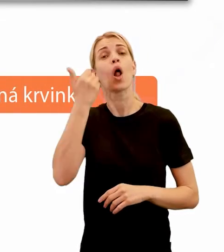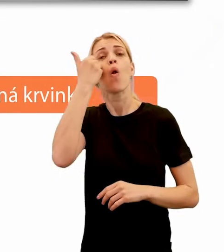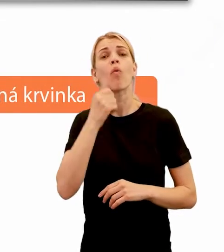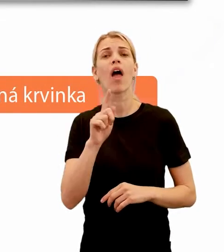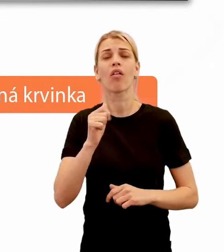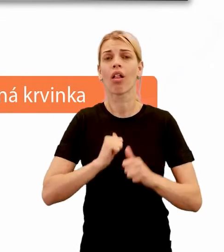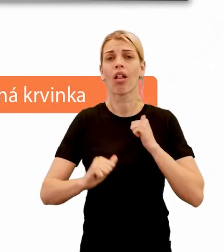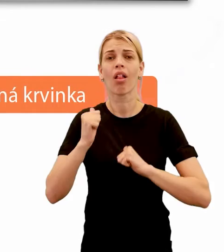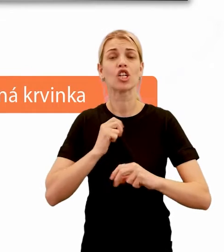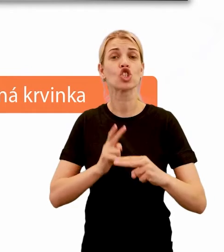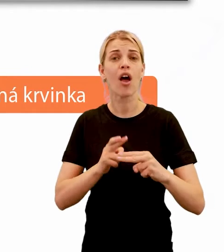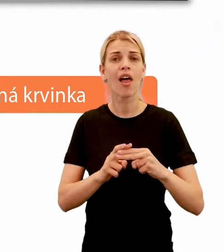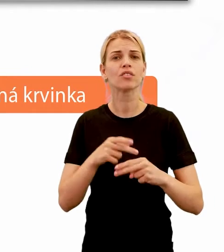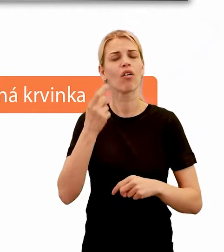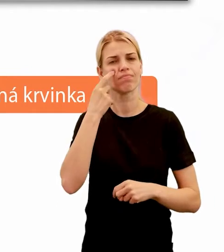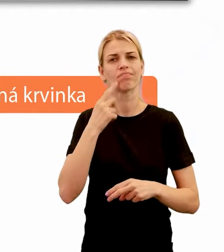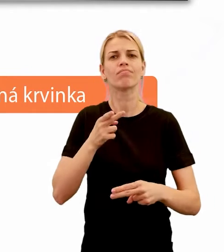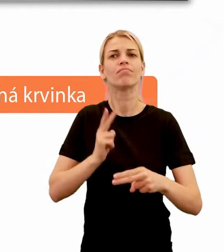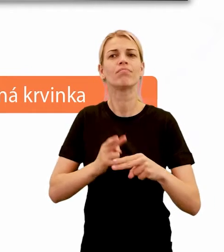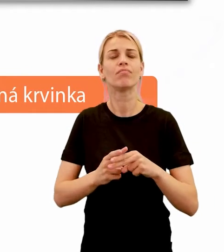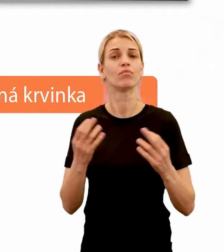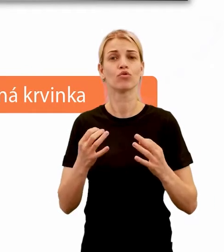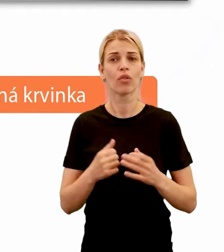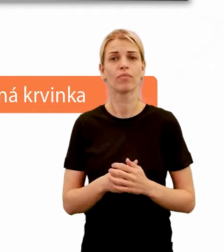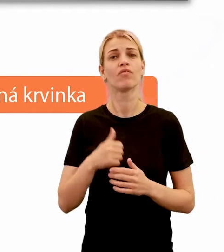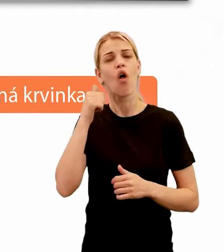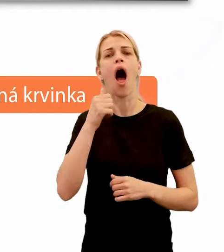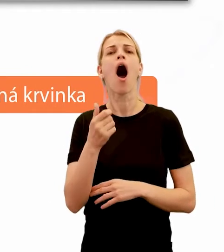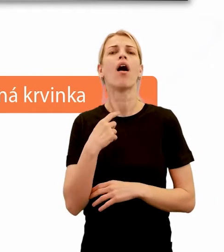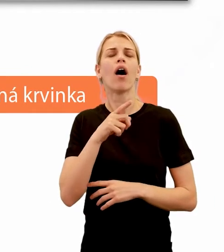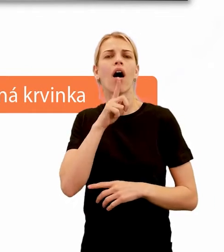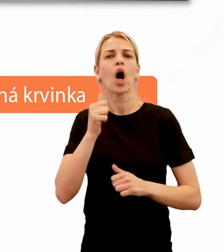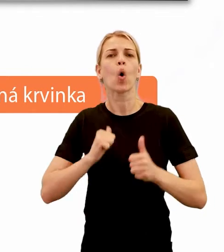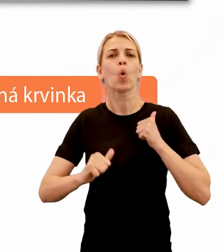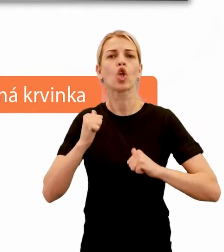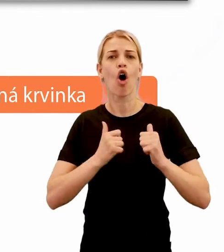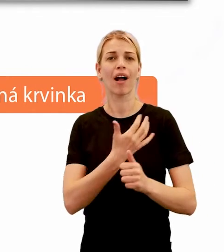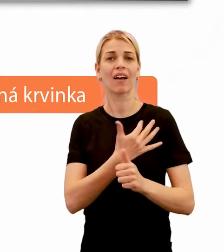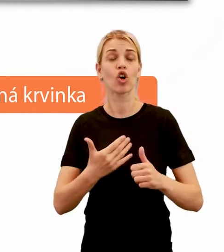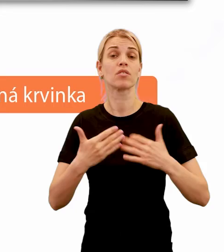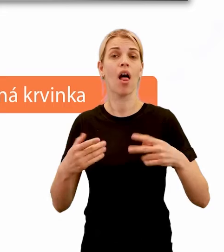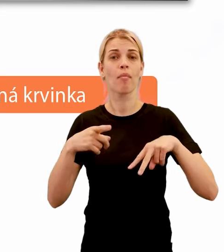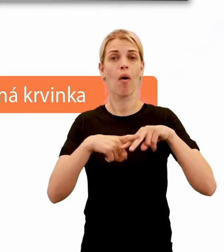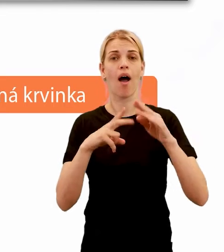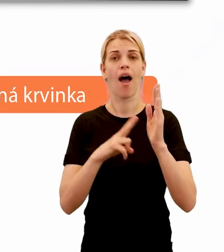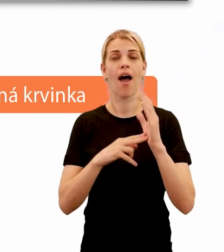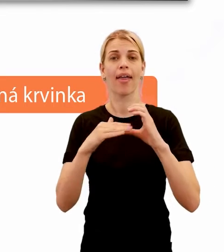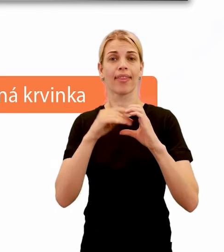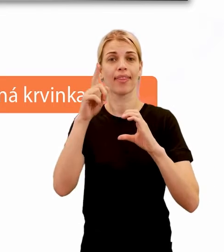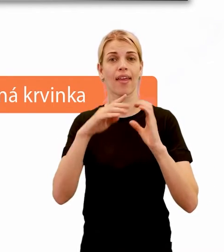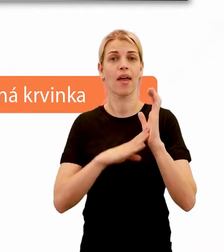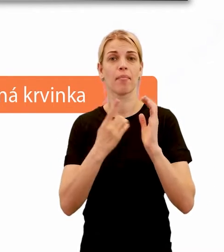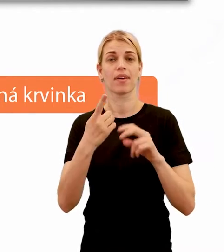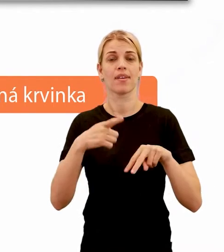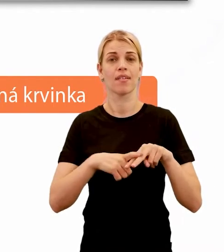dostatok železa, trpia ochorením, ktoré sa nazýva chudokrvnosť alebo anémia, ktorá sa prejavuje práve